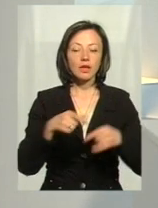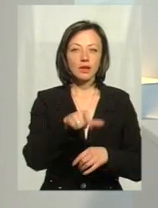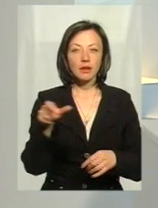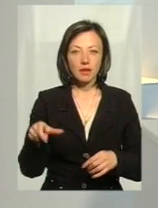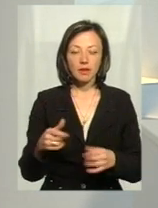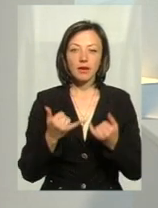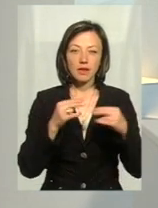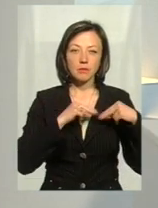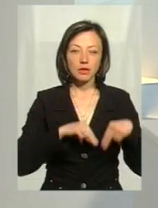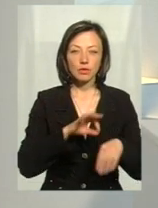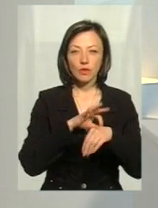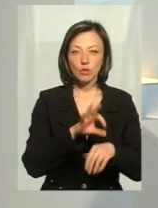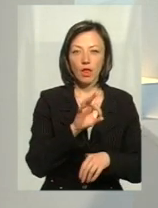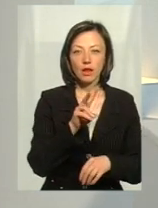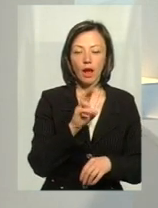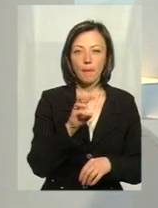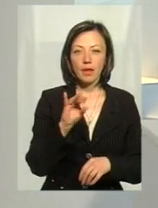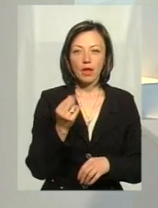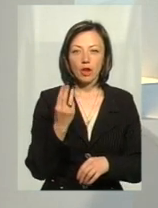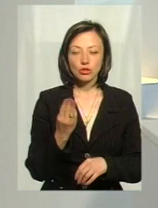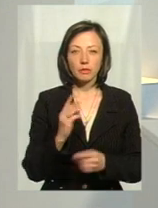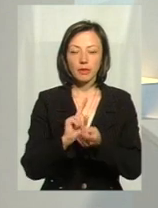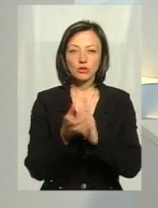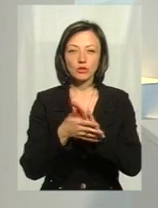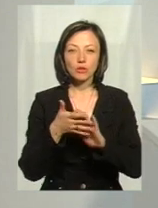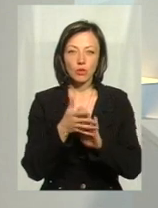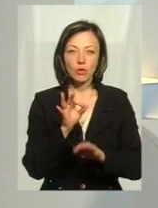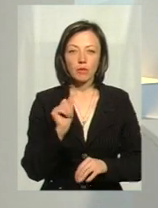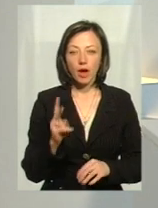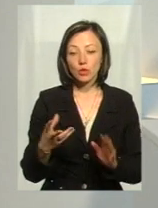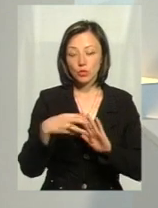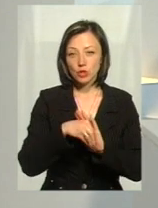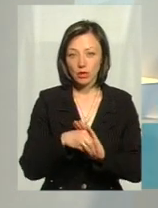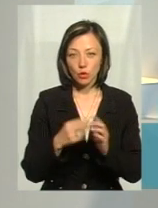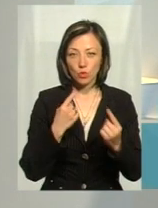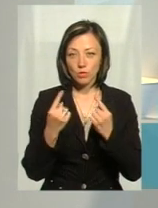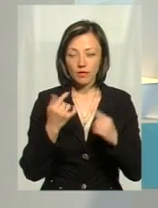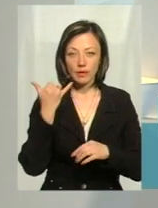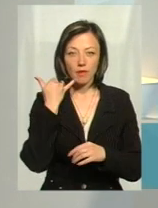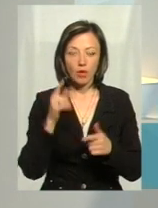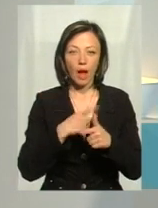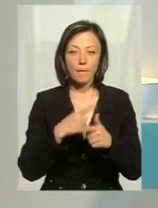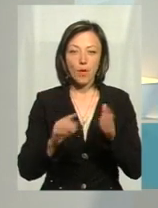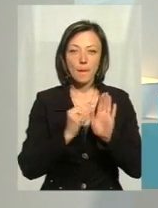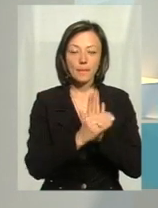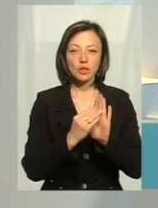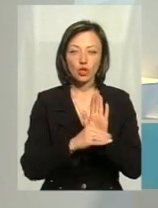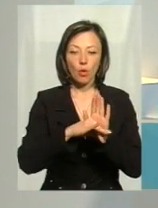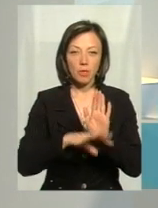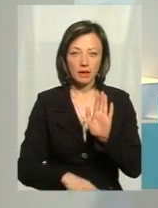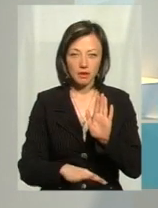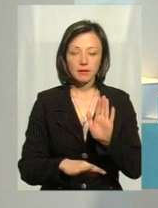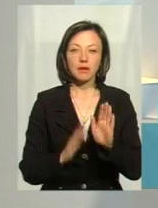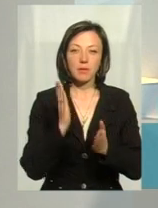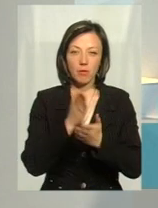«Наживо» для вас працюють Олена Кеміняш, Ольга Рибак перекладає на мову жестів. Долучайтеся до розмови телефоном або пишіть коментарі під